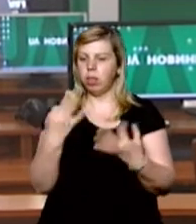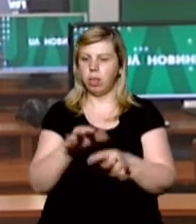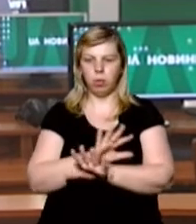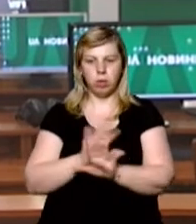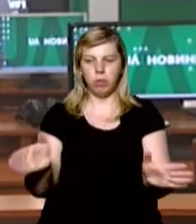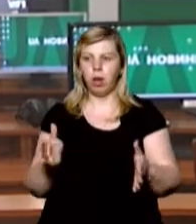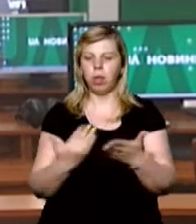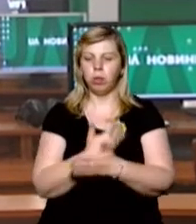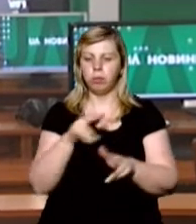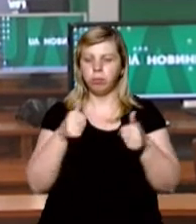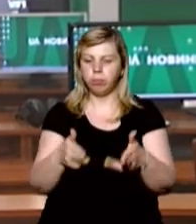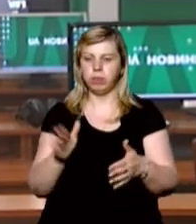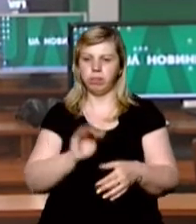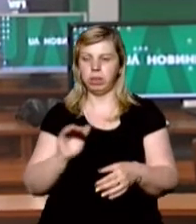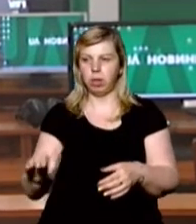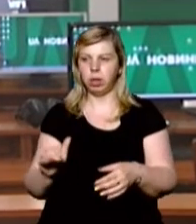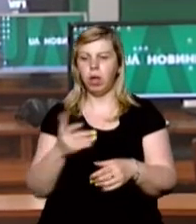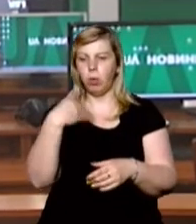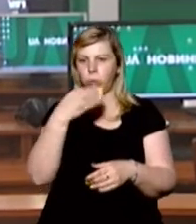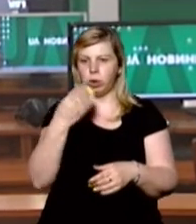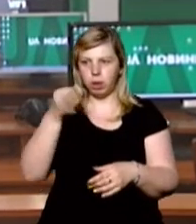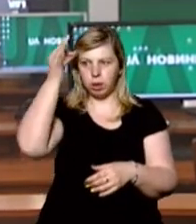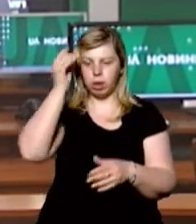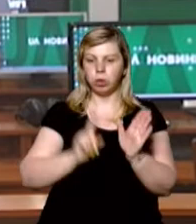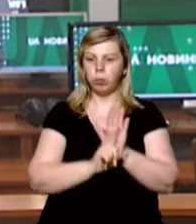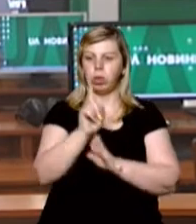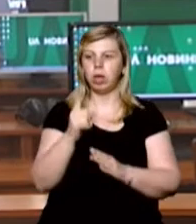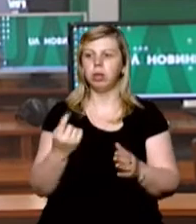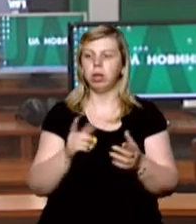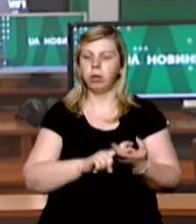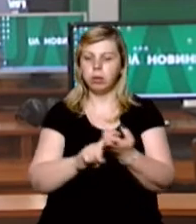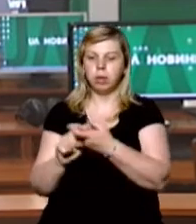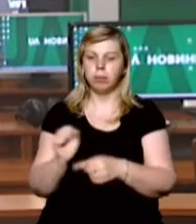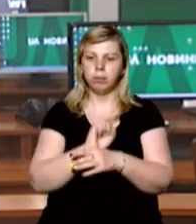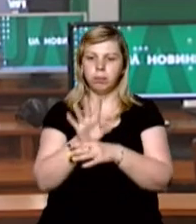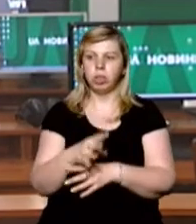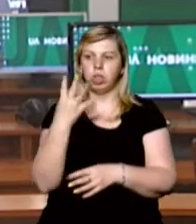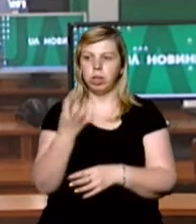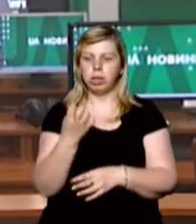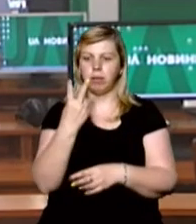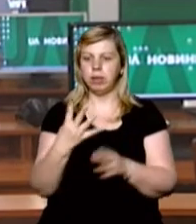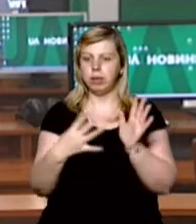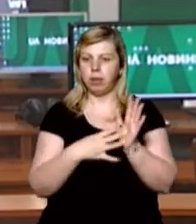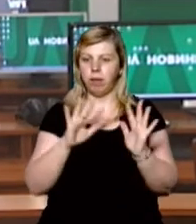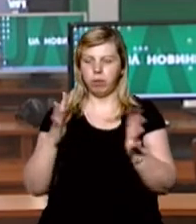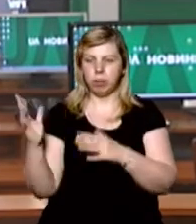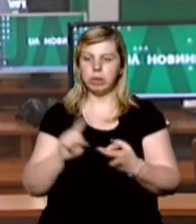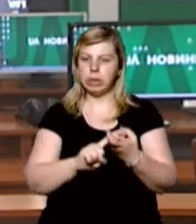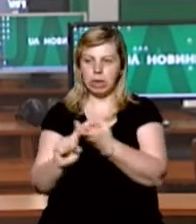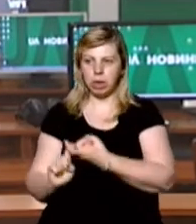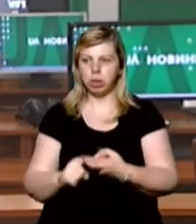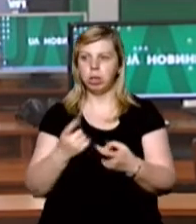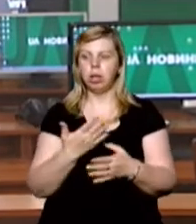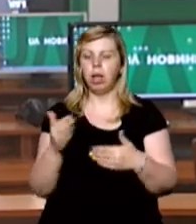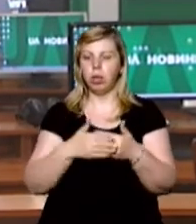дозволяє поновити роботу дитсадків. В Ужгороді, нагадую, з початку коронавірусної інфекції виявили 429 випадків зараження